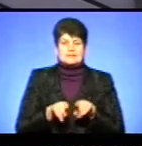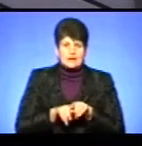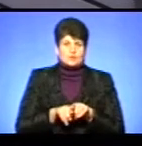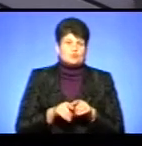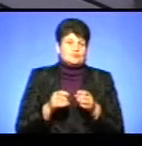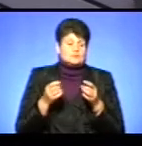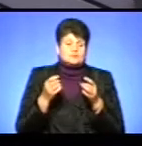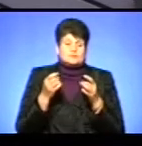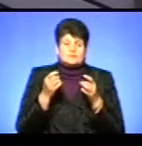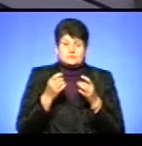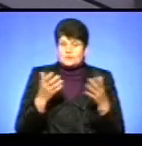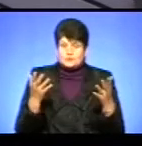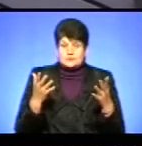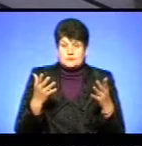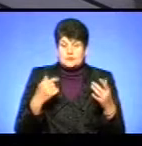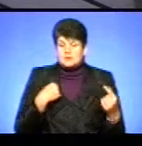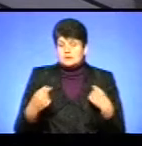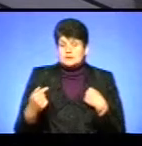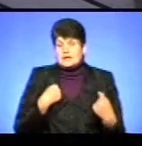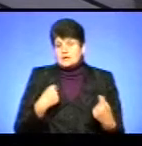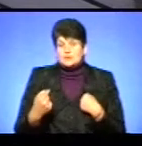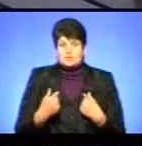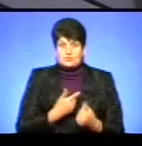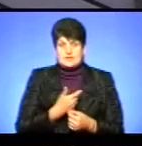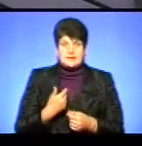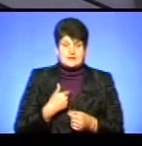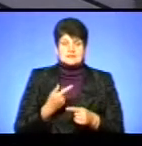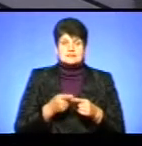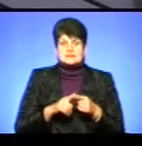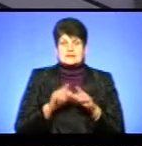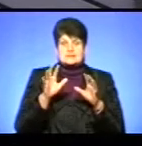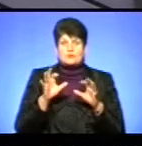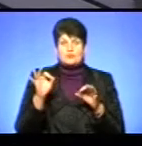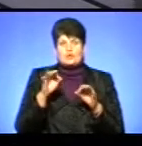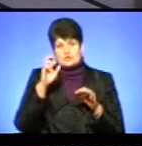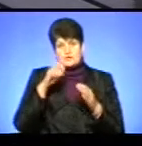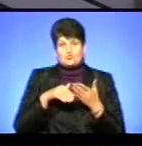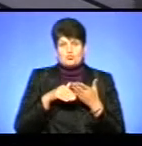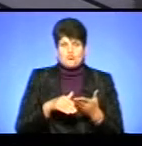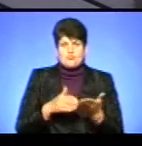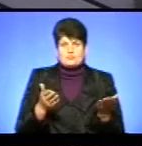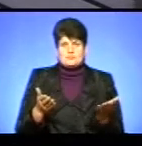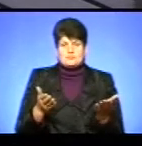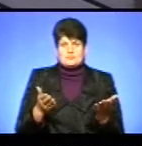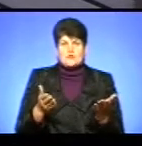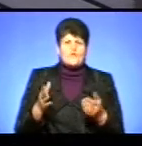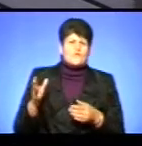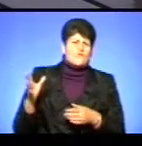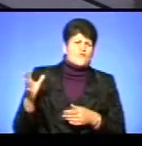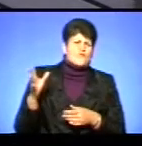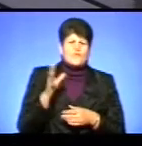тероризує фактично нас, це закон про державну допомогу. А саме, тобто всю